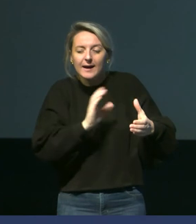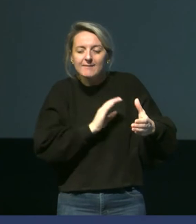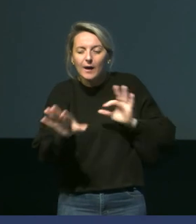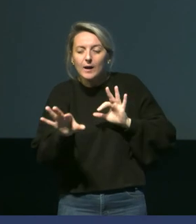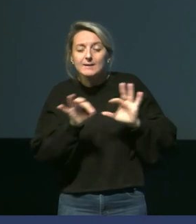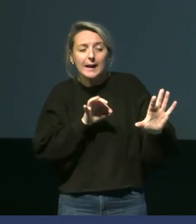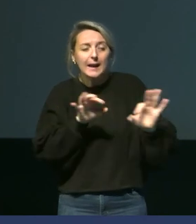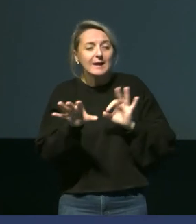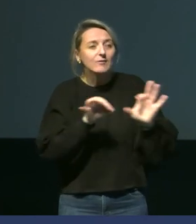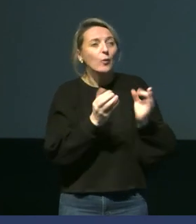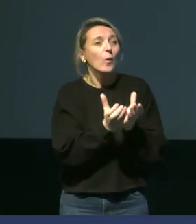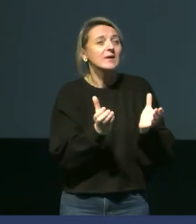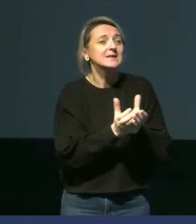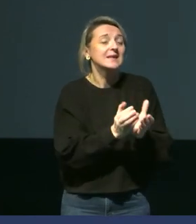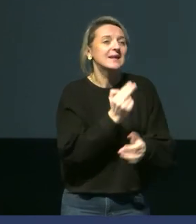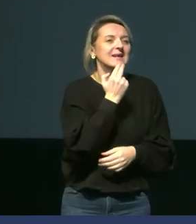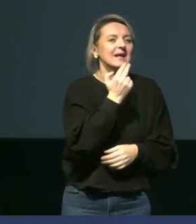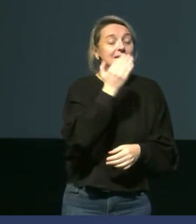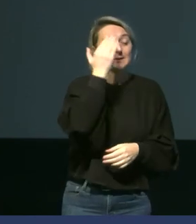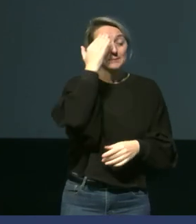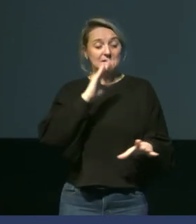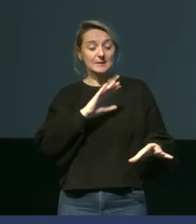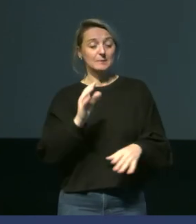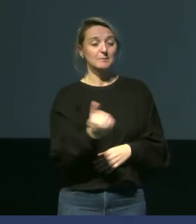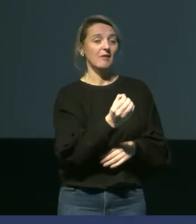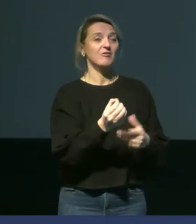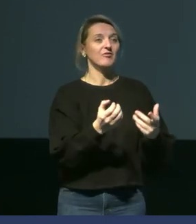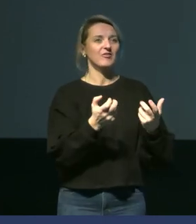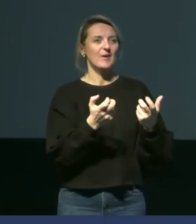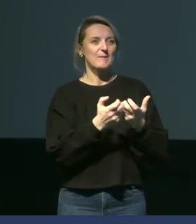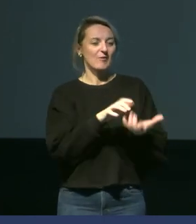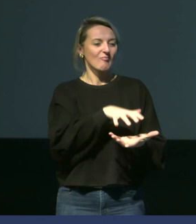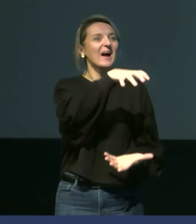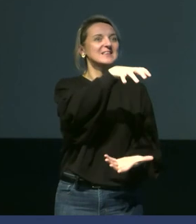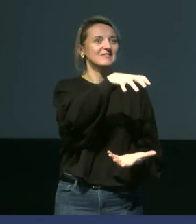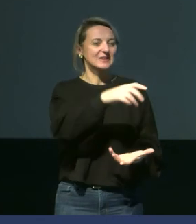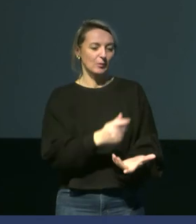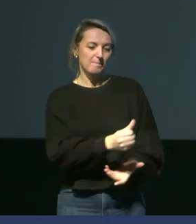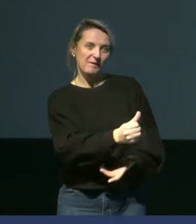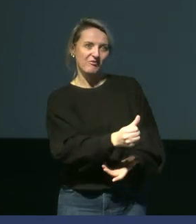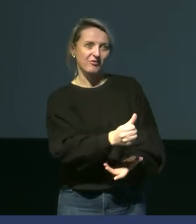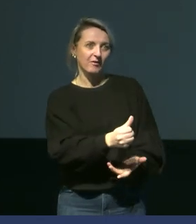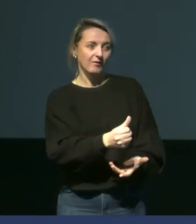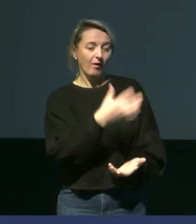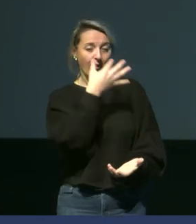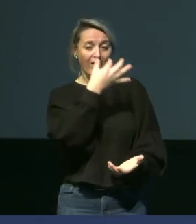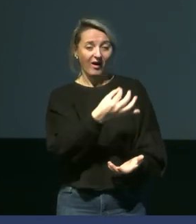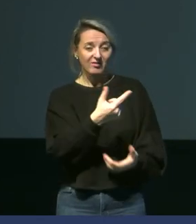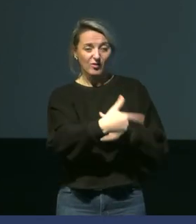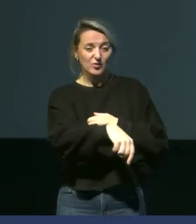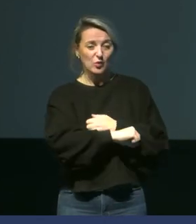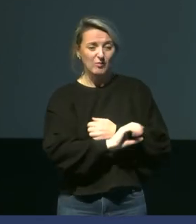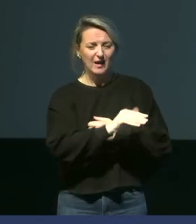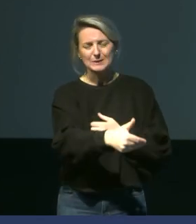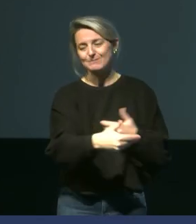nids de qualité parce que si on identifie et qu'on équipe des individus qui échouent deux semaines après, finalement, on n que deux semaines de